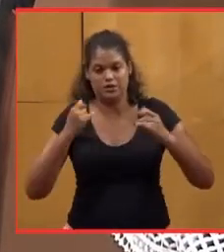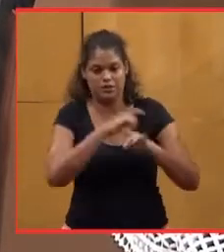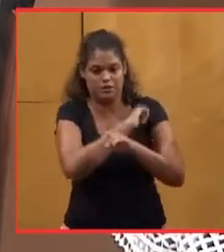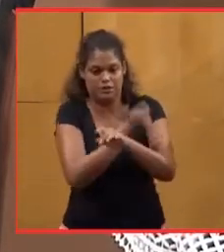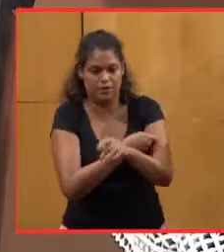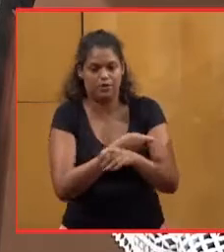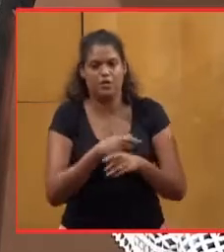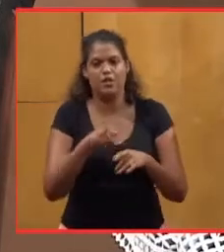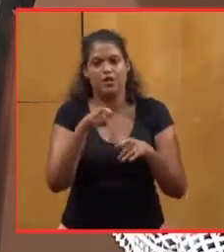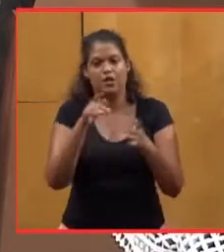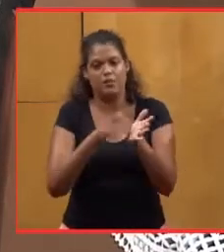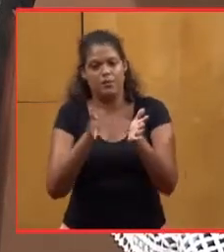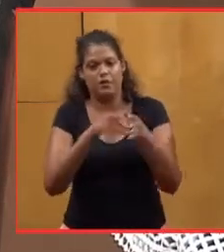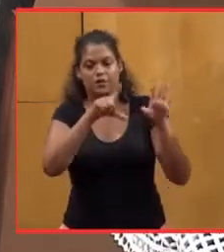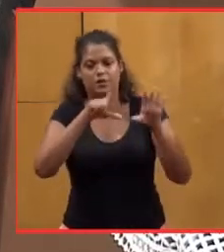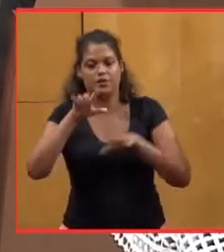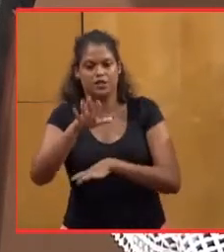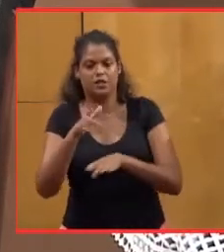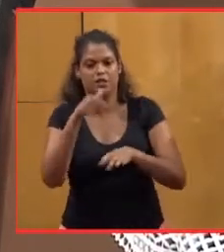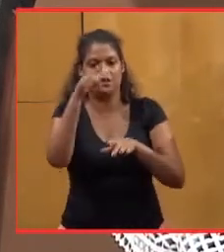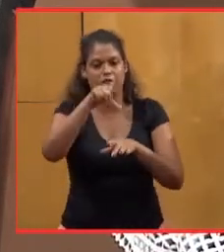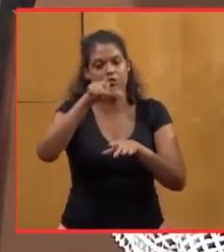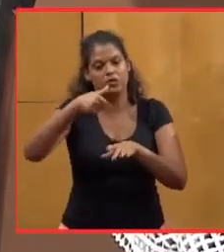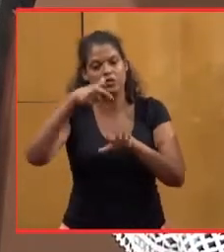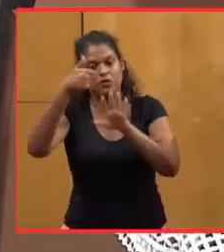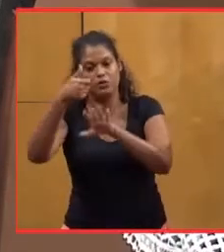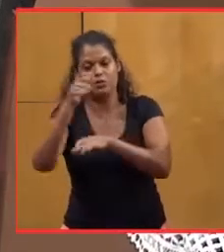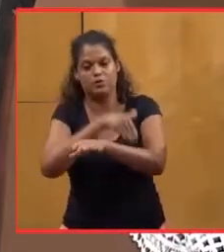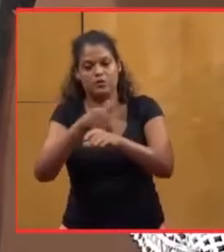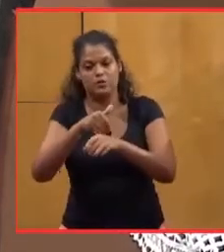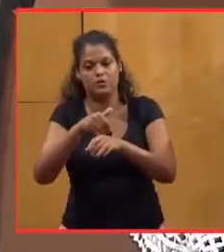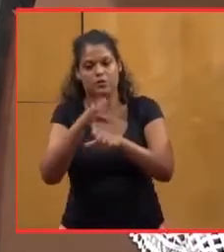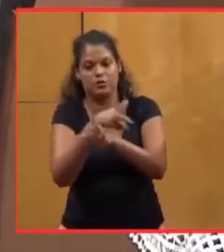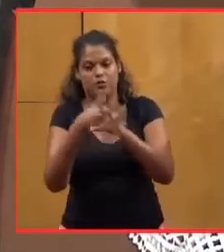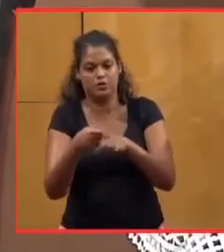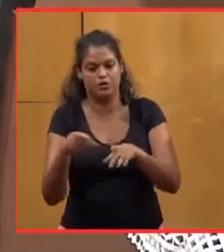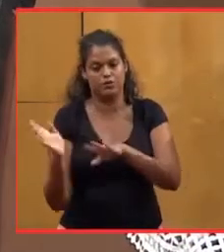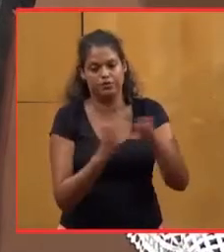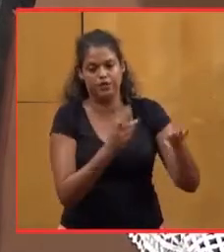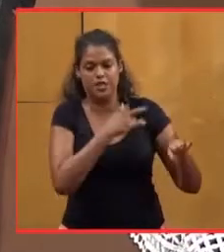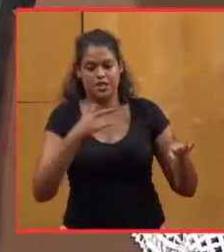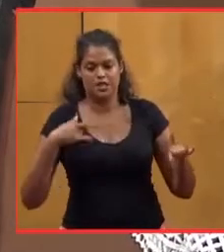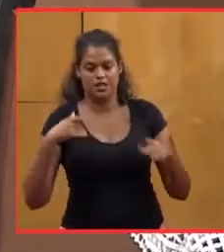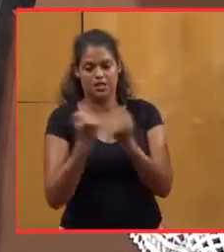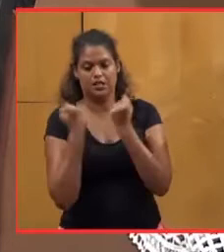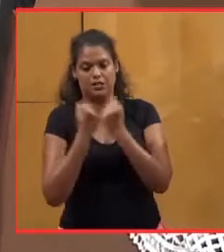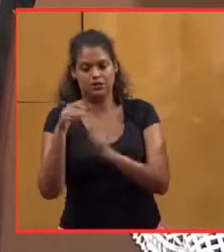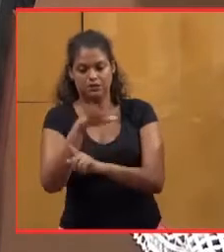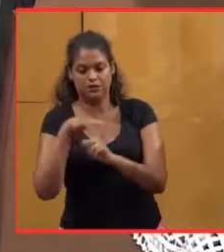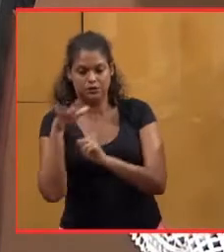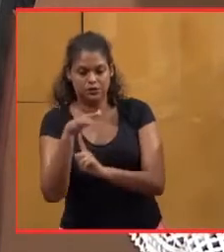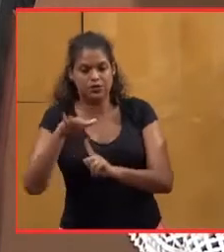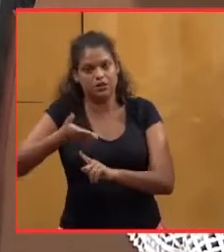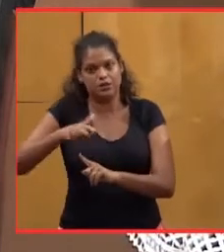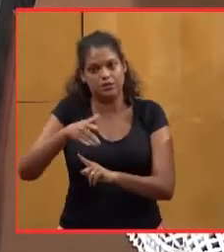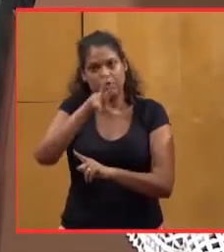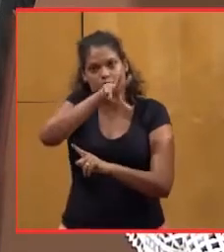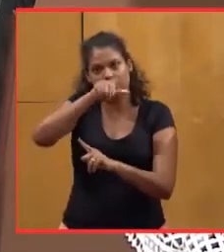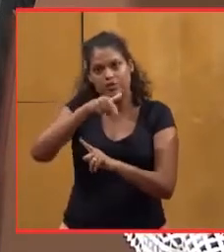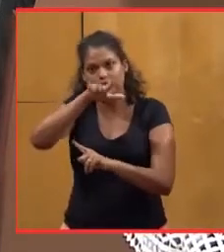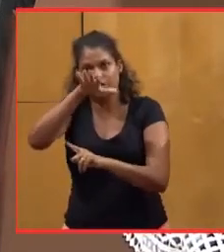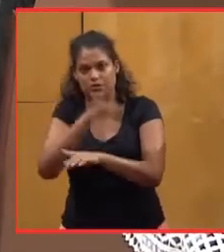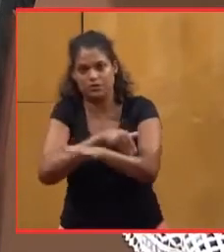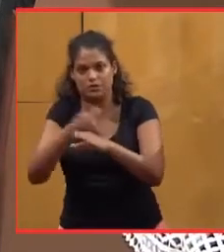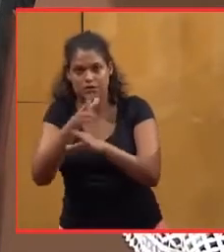page 75, c'est 2,1 millions d'euros. Au niveau de la santé et l'action sociale, c'est près de 3,5